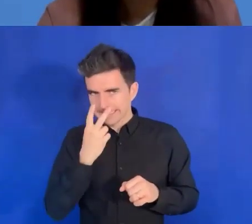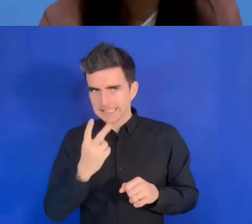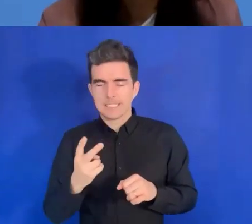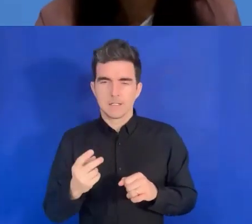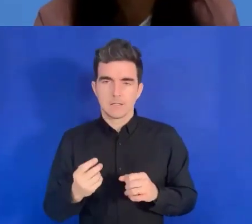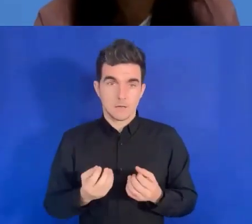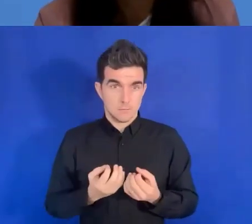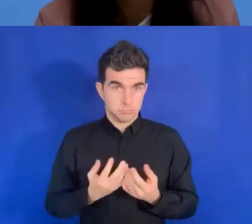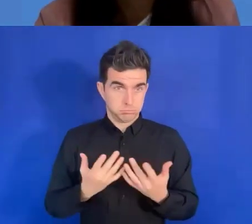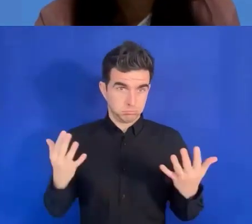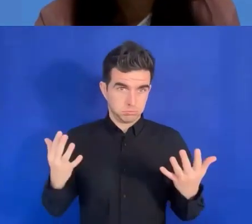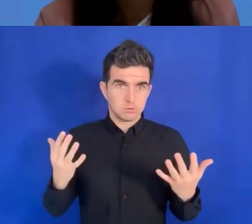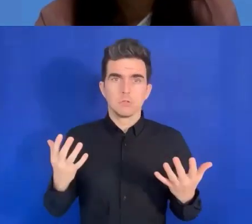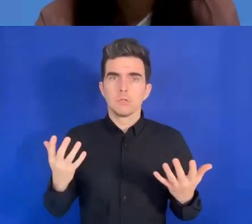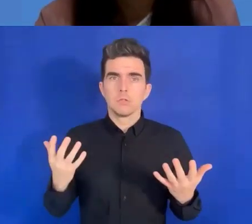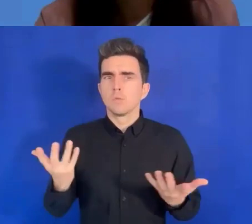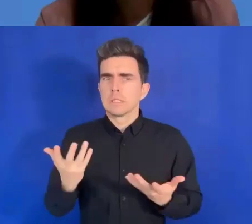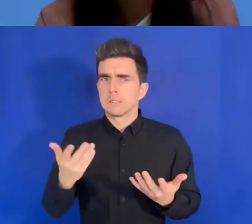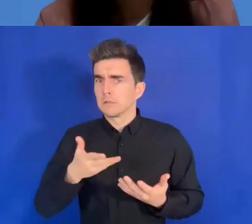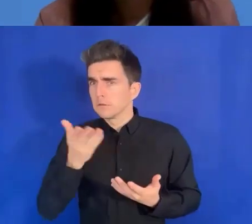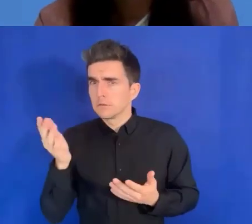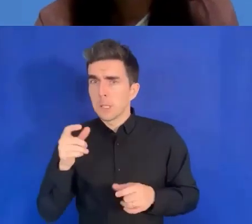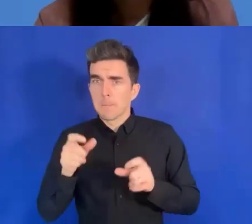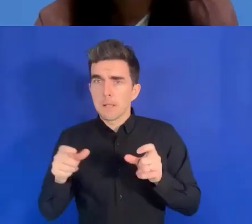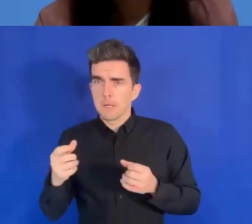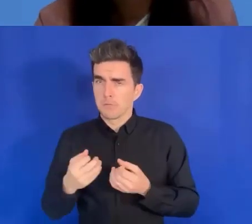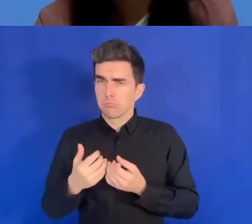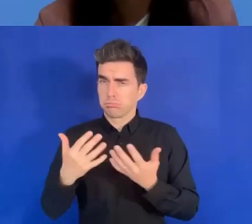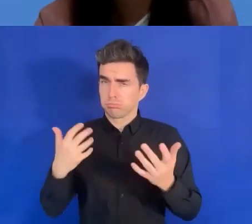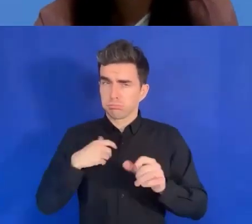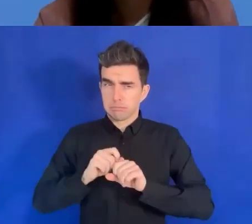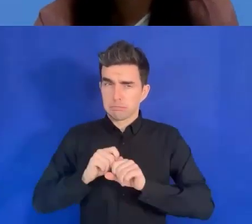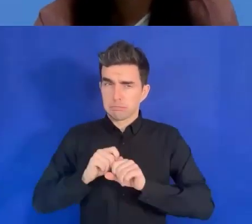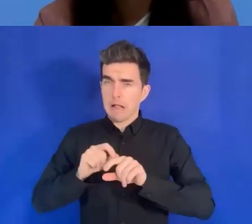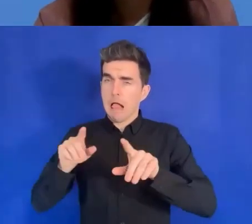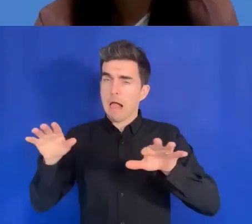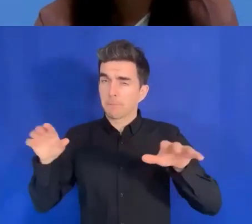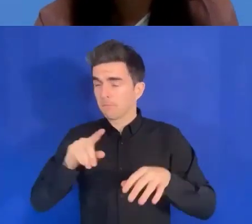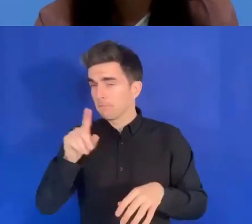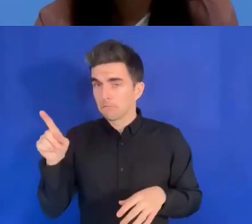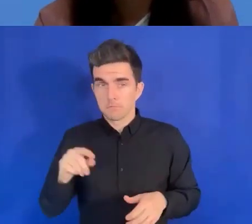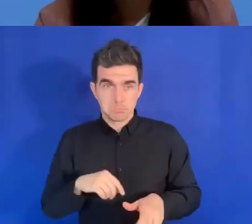d'essayer, comme je l'ai dit, de régler des problèmes